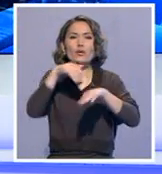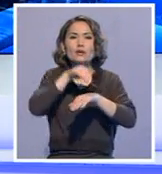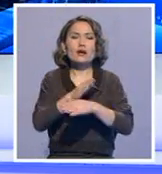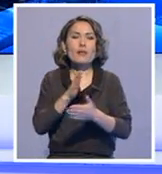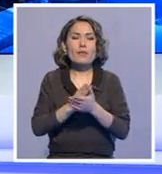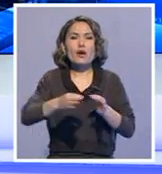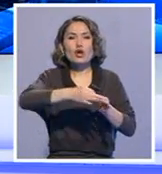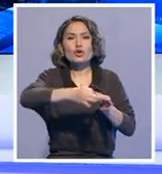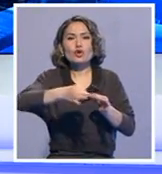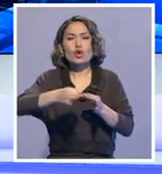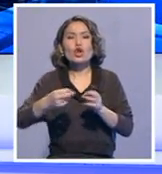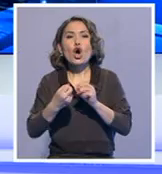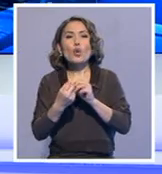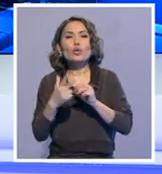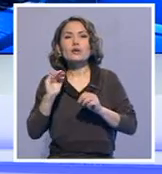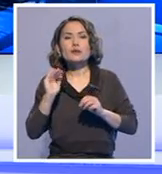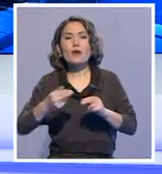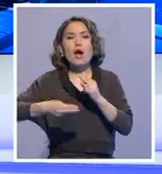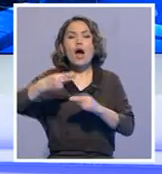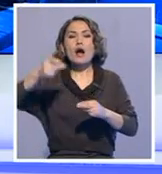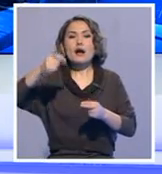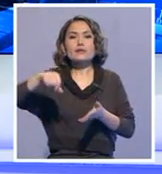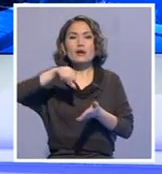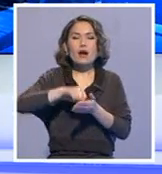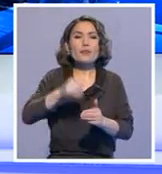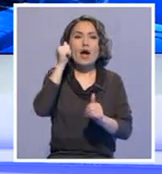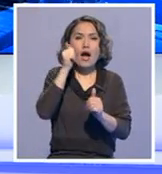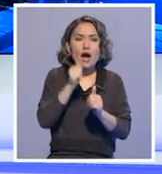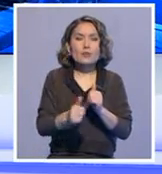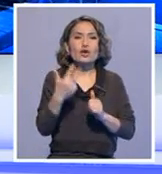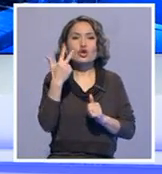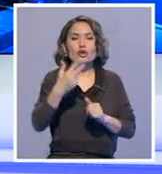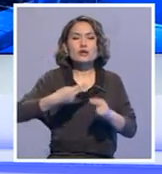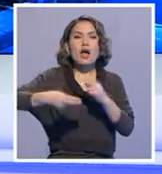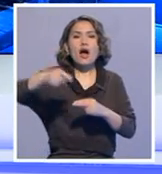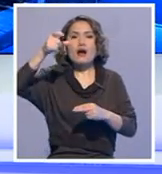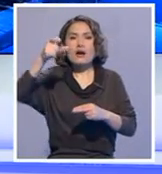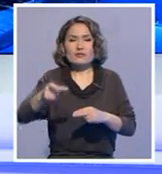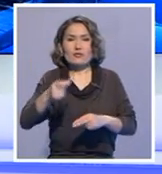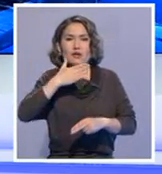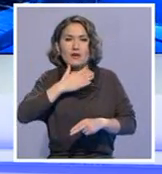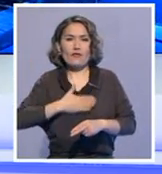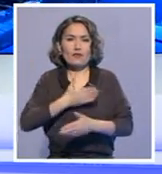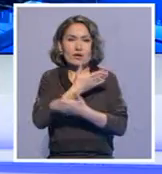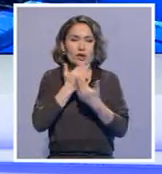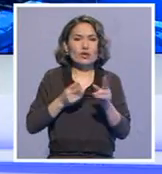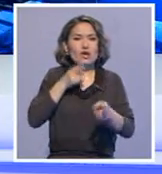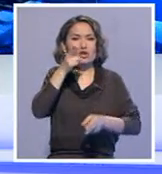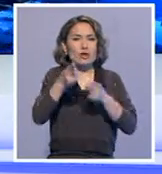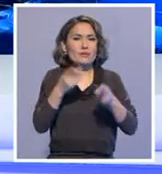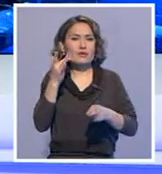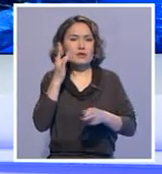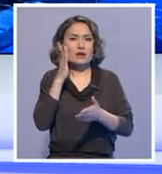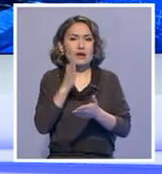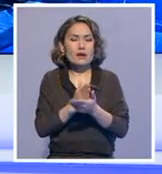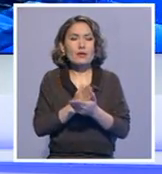барлық оңырнен 13 мға жоқ қасыпкер ғатысқан. Әрбір үшінші қасыпкер өзіне көрсетілетін қызметке көңілі толмайды. Мамандардың айтуынша мемлекеттік